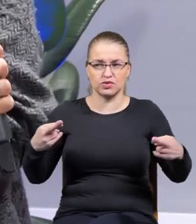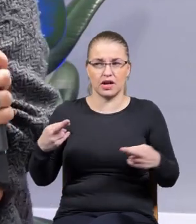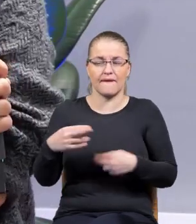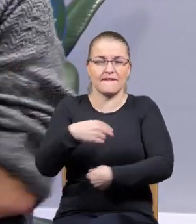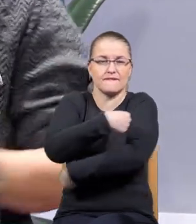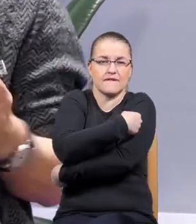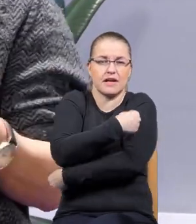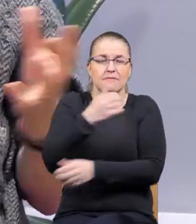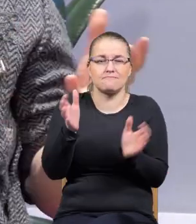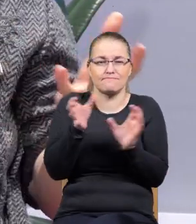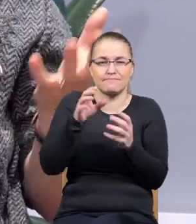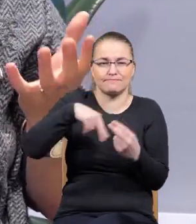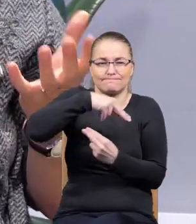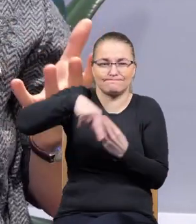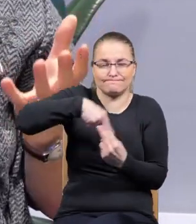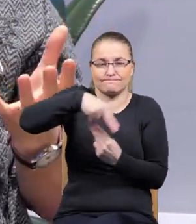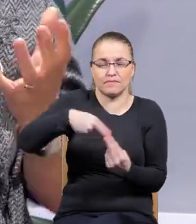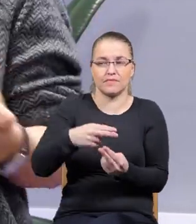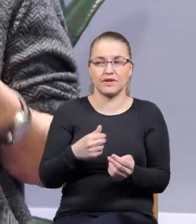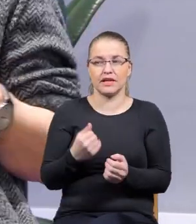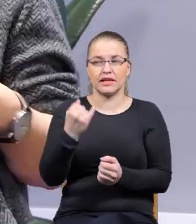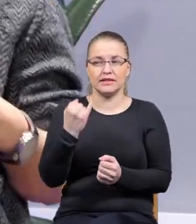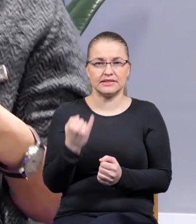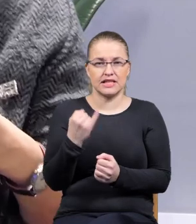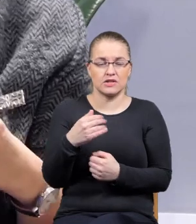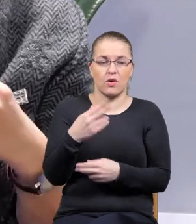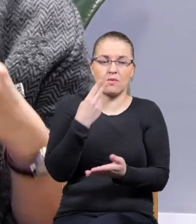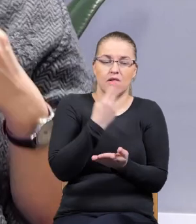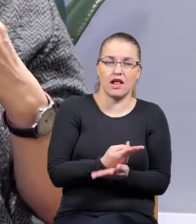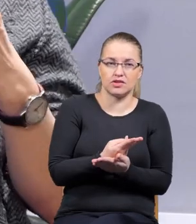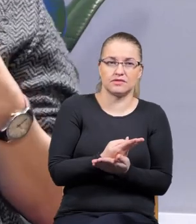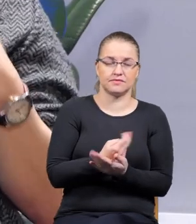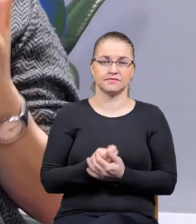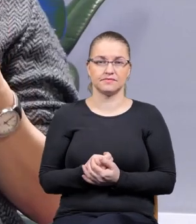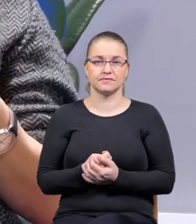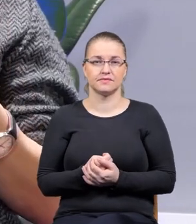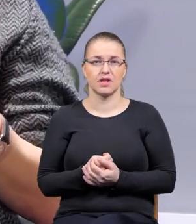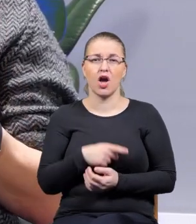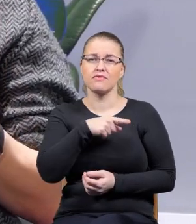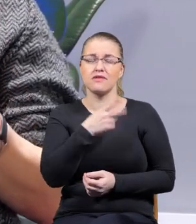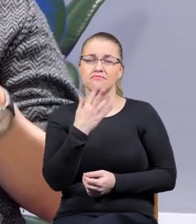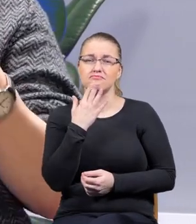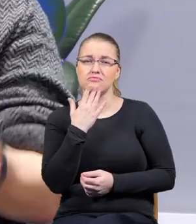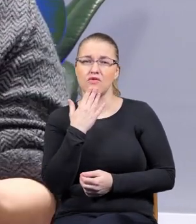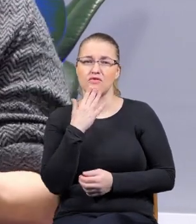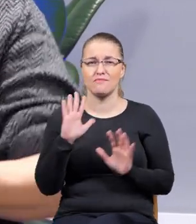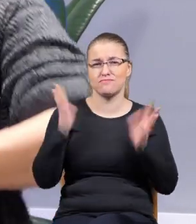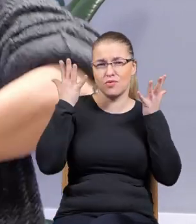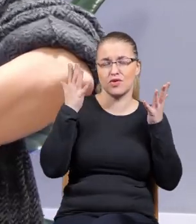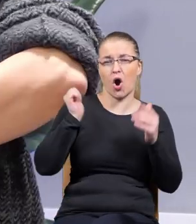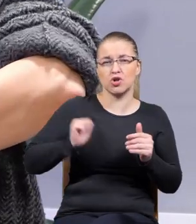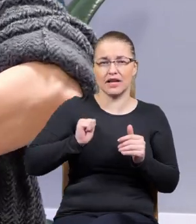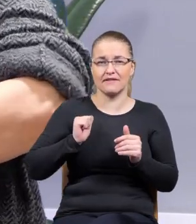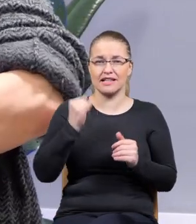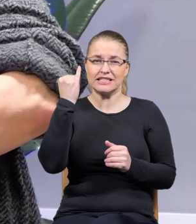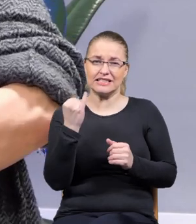tak się je krępuje i takie beciki są, prawda i to dziecko leży takie skrępowane, więc jak mówisz bunt to jest oczekiwanie właśnie,